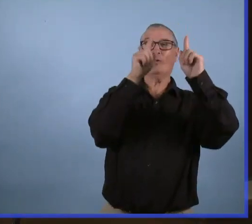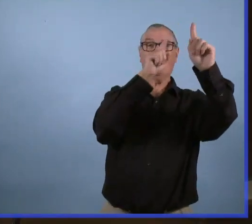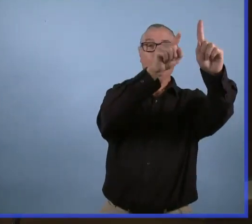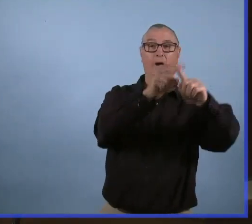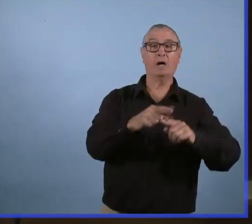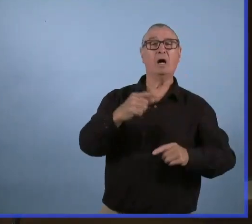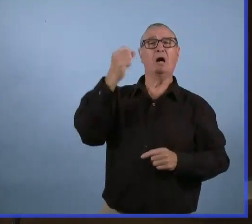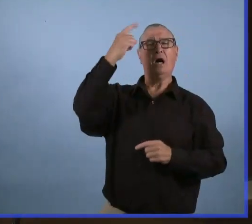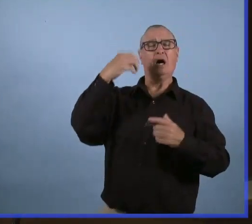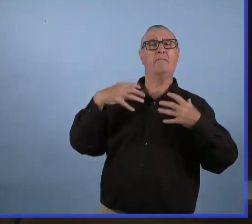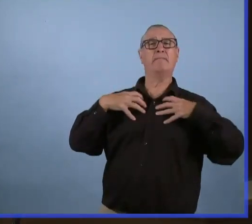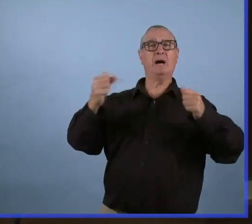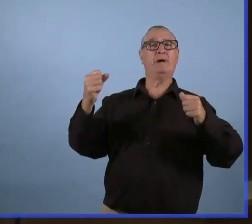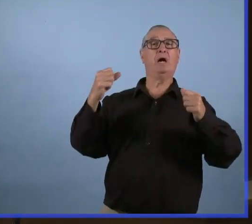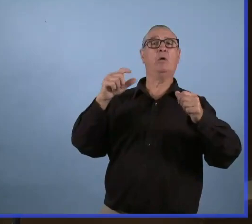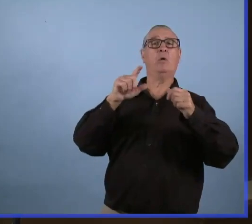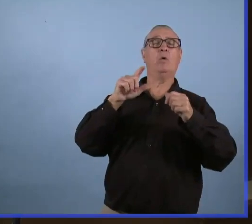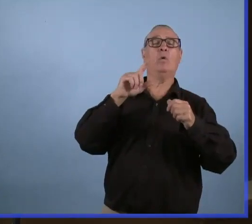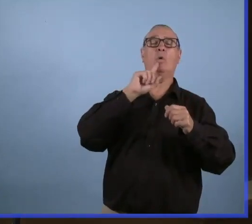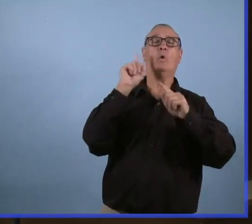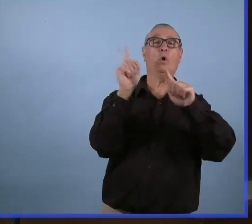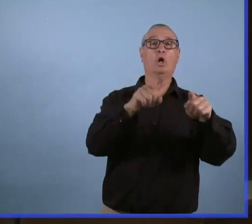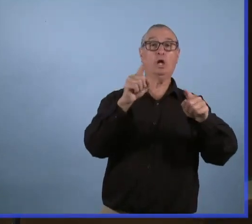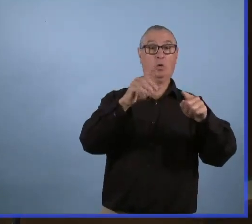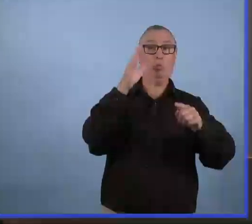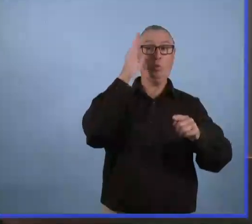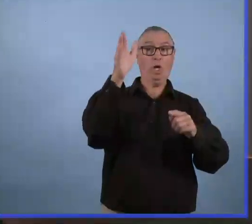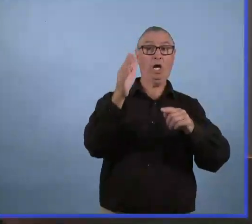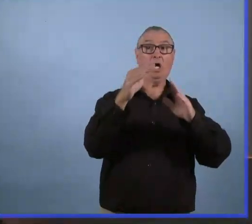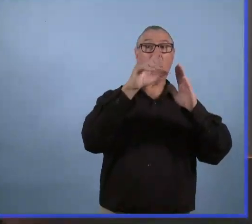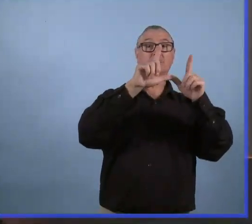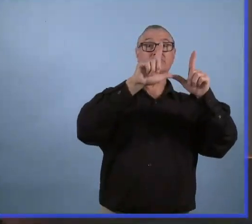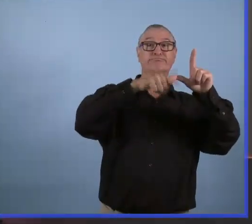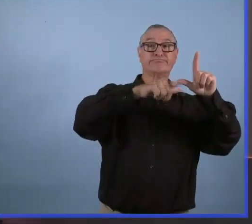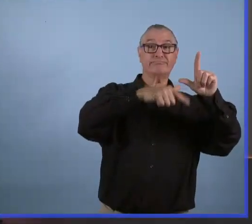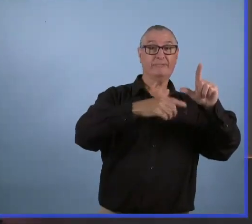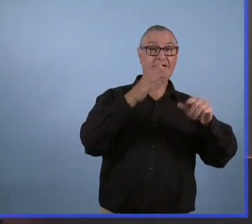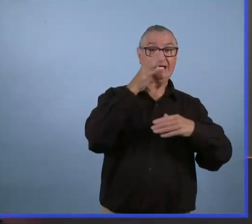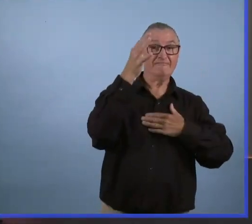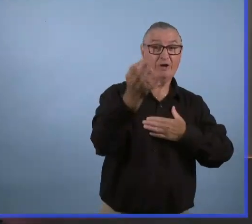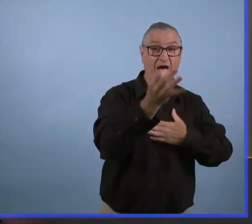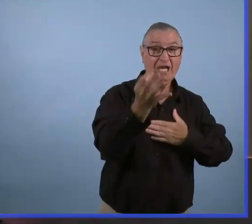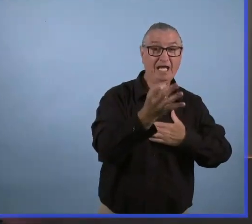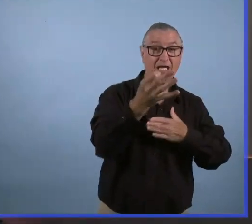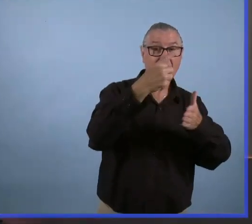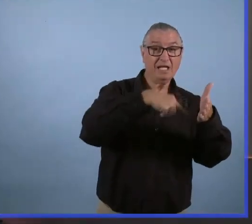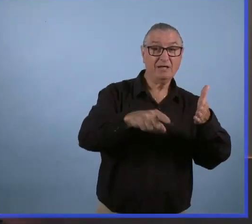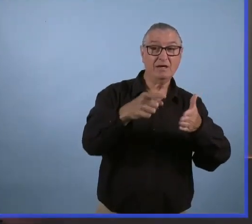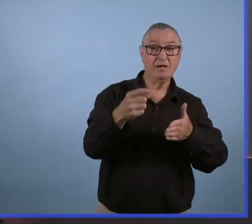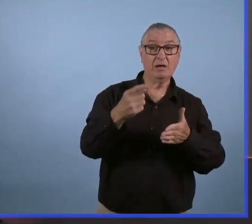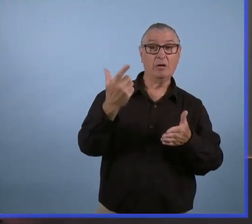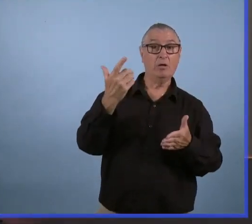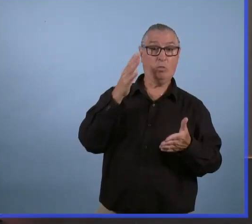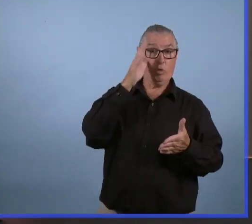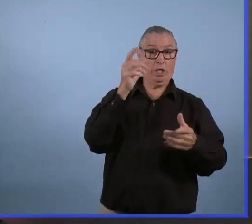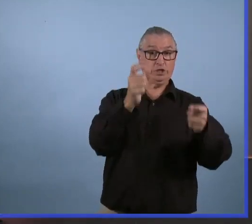L'ordre de santé publique expire vendredi. Est-ce que samedi, il va y avoir une levée des restrictions ?